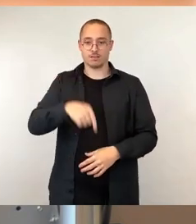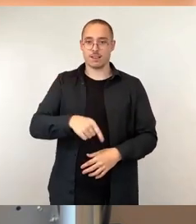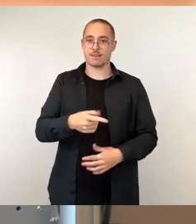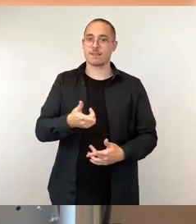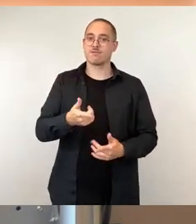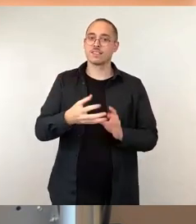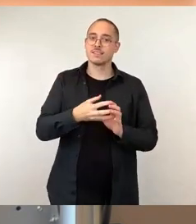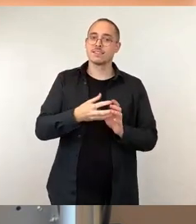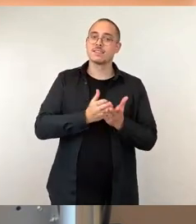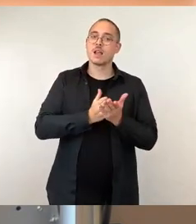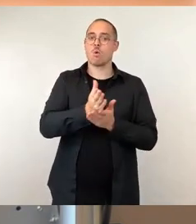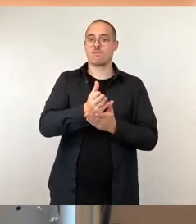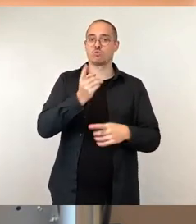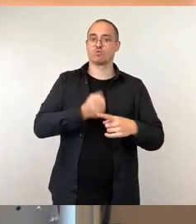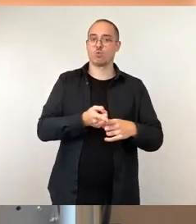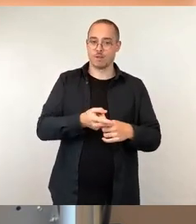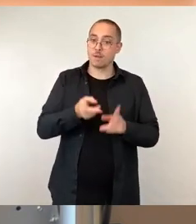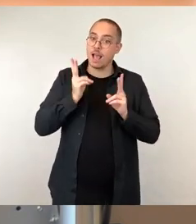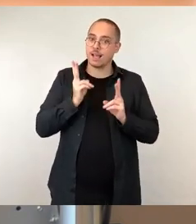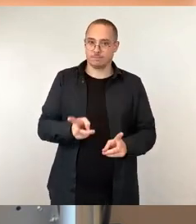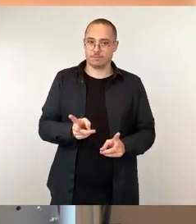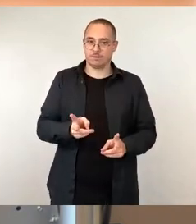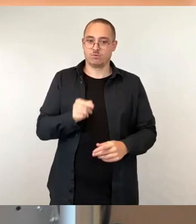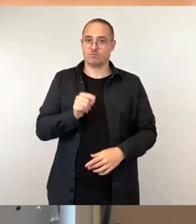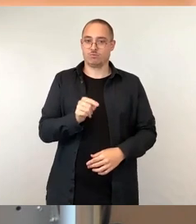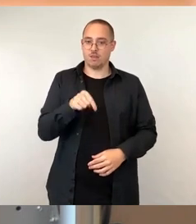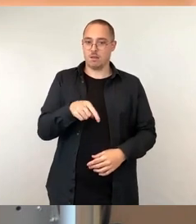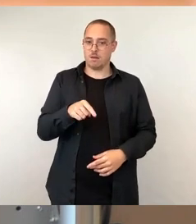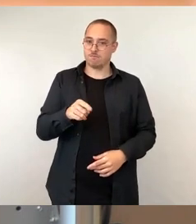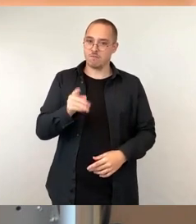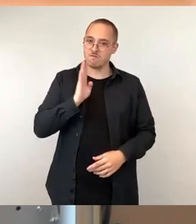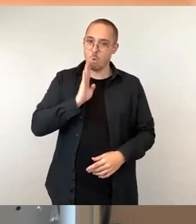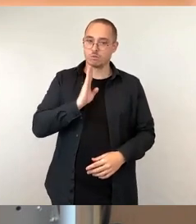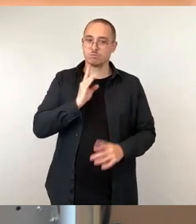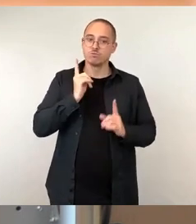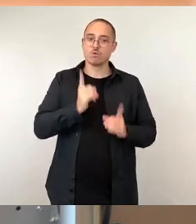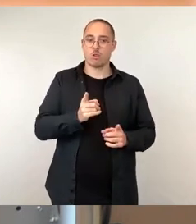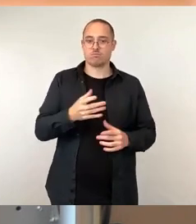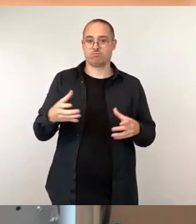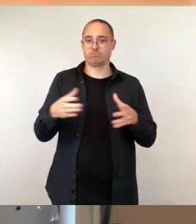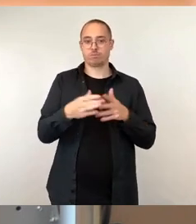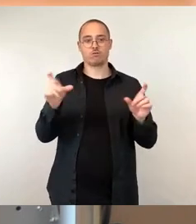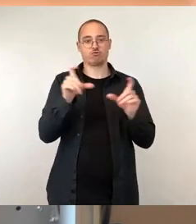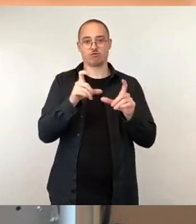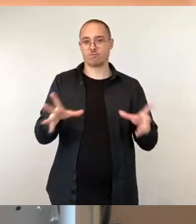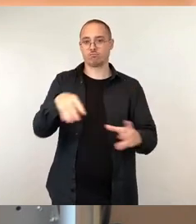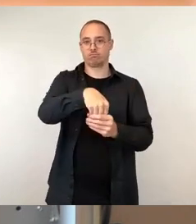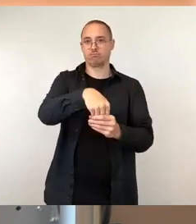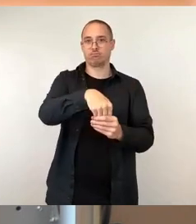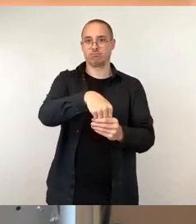auch in unsere Gesellschaft einbezogen werden. Integration betrifft uns alle, diejenigen, die